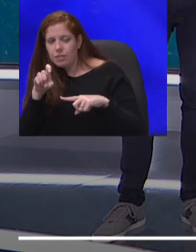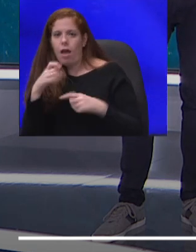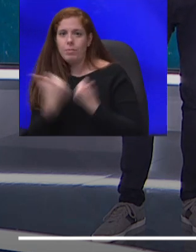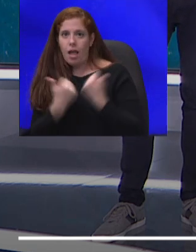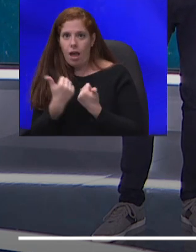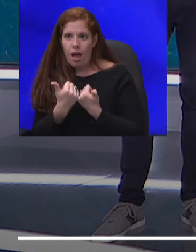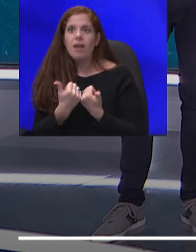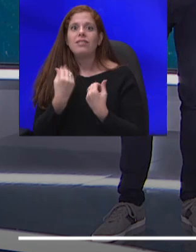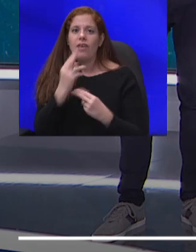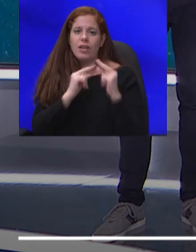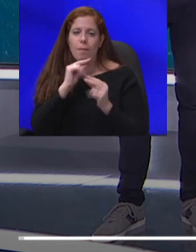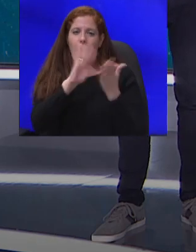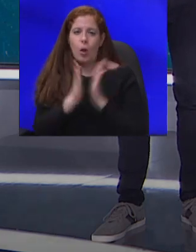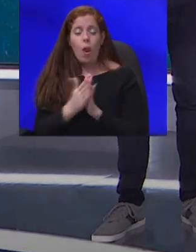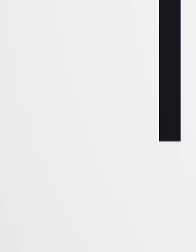הפסקה קצרה, מיד חוזר.